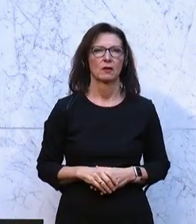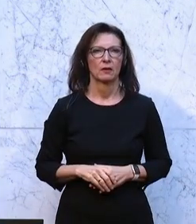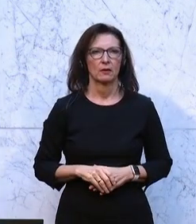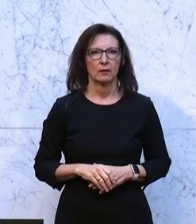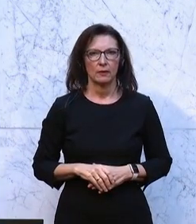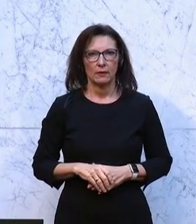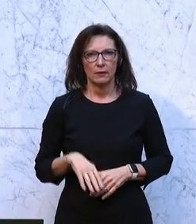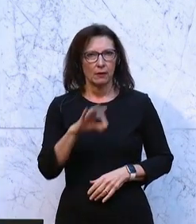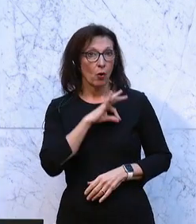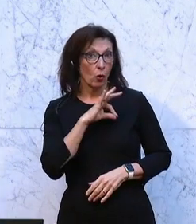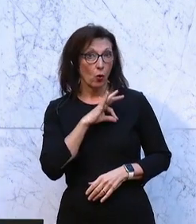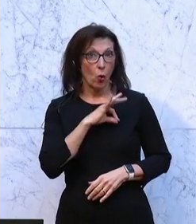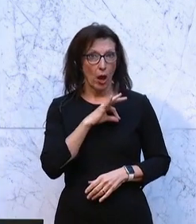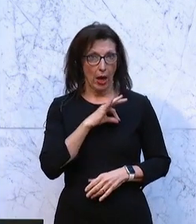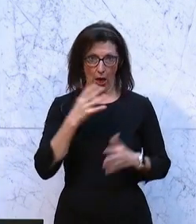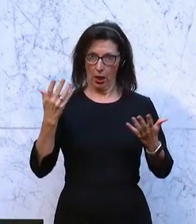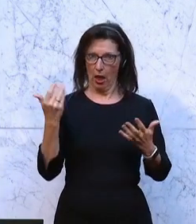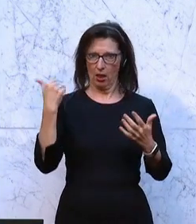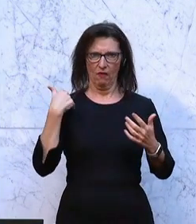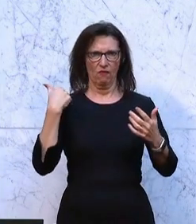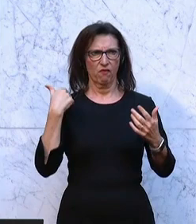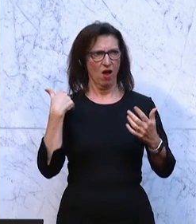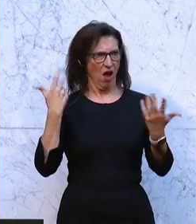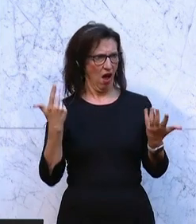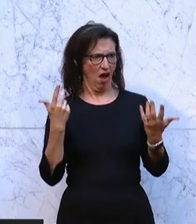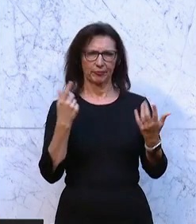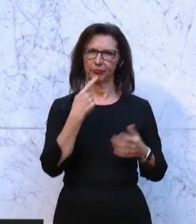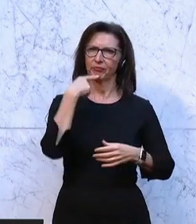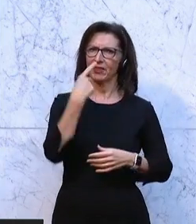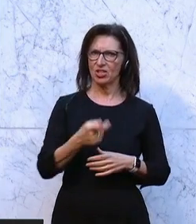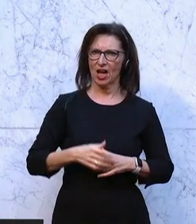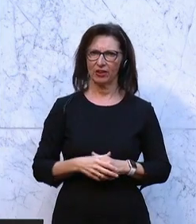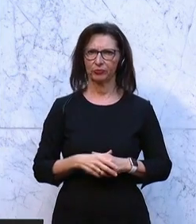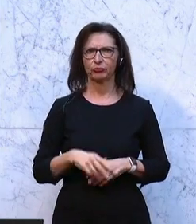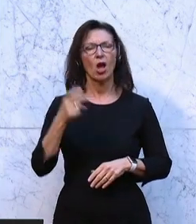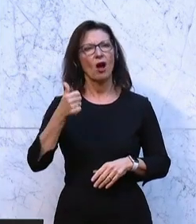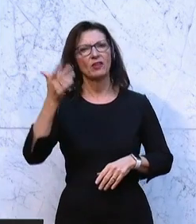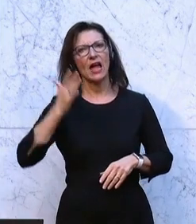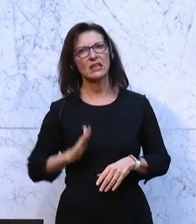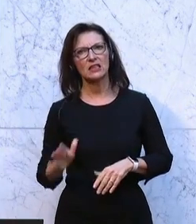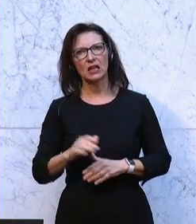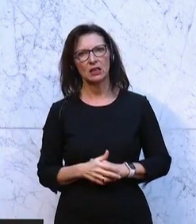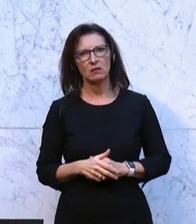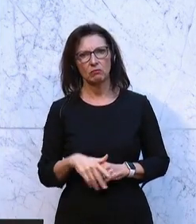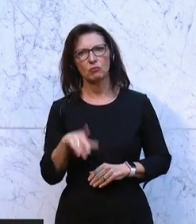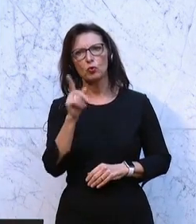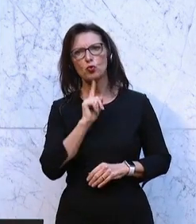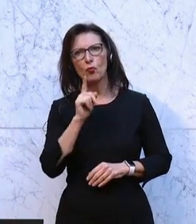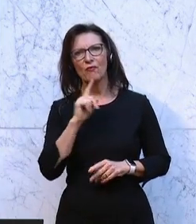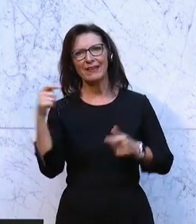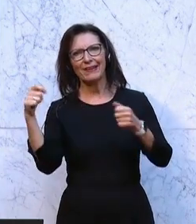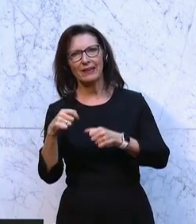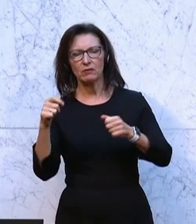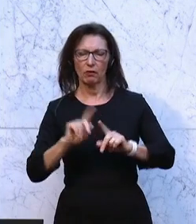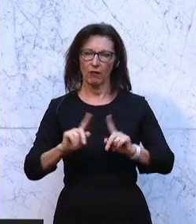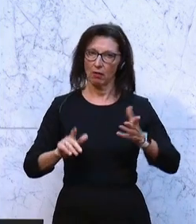von Kolleginnen und Kollegen hier draußen in die Debatte eingeworfen wird, dass auf der einen Seite viel zu wenig investiert wird und auf